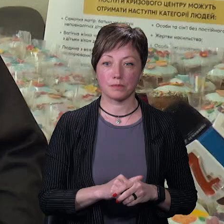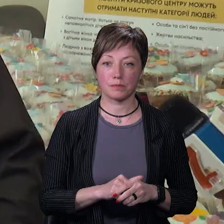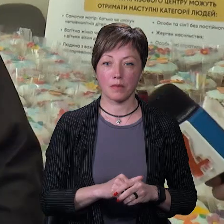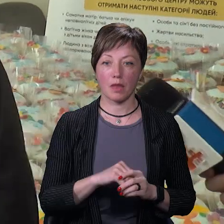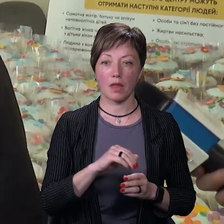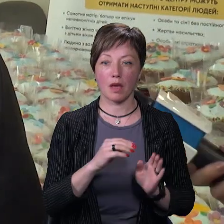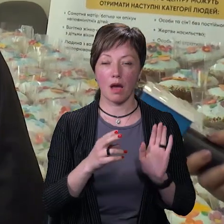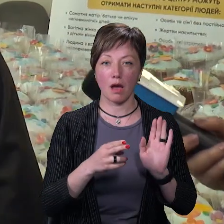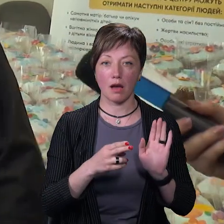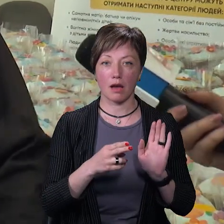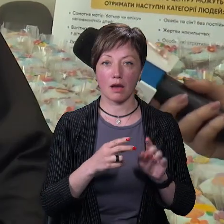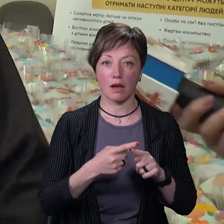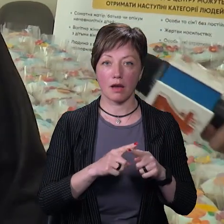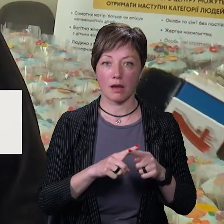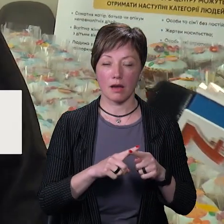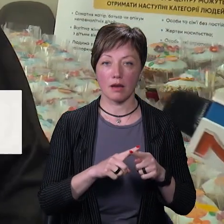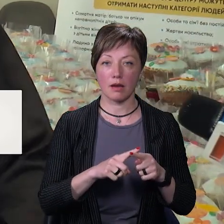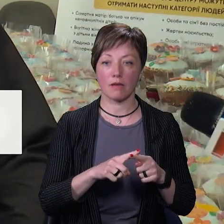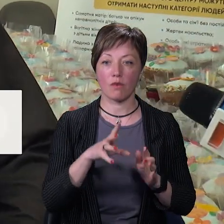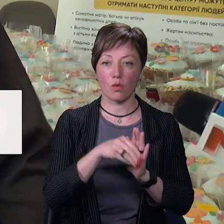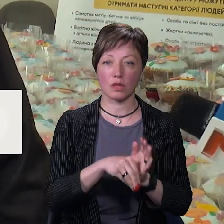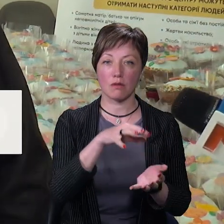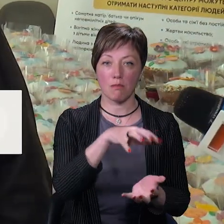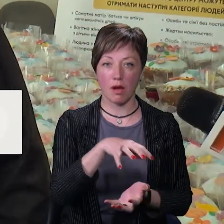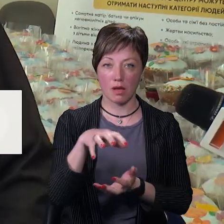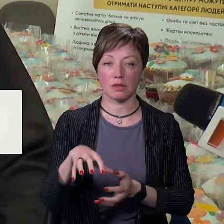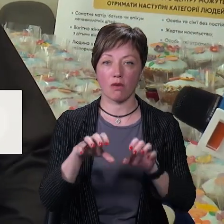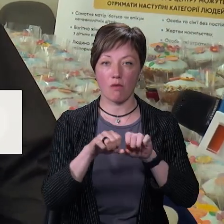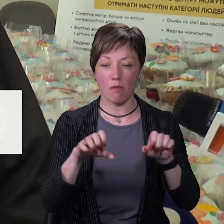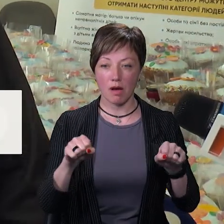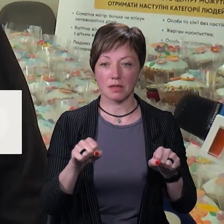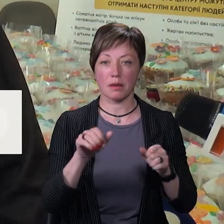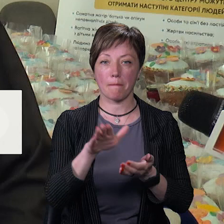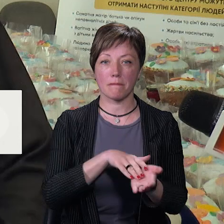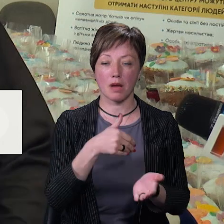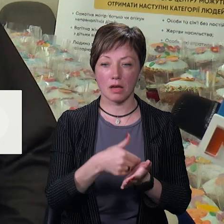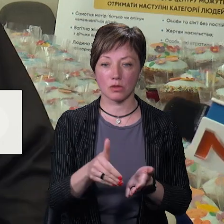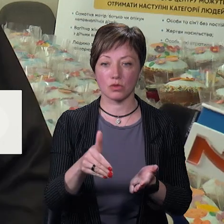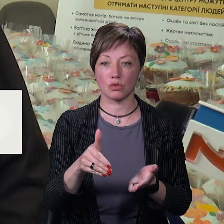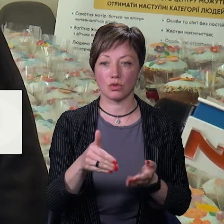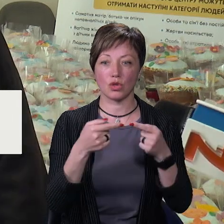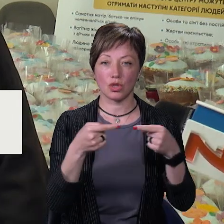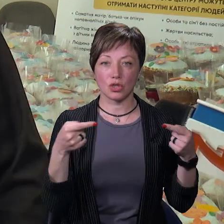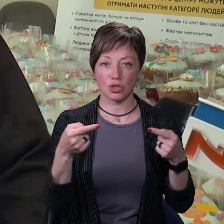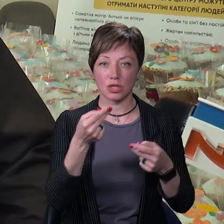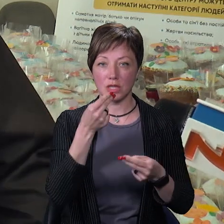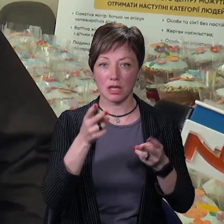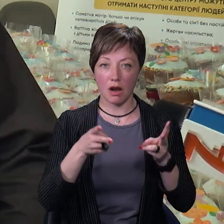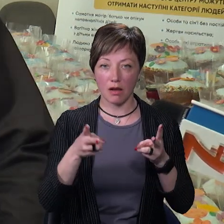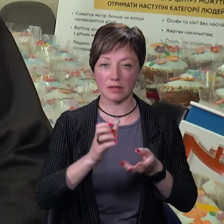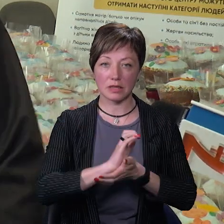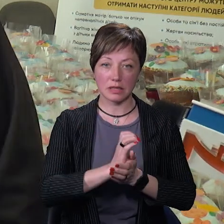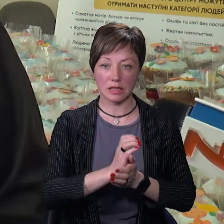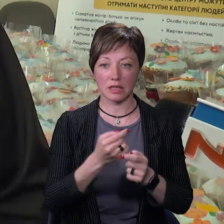Амінь. У пасхальний набір входить пасха, кубаска, масло, інші страви, які є